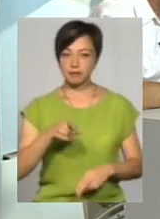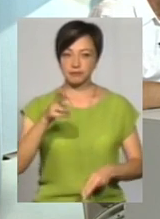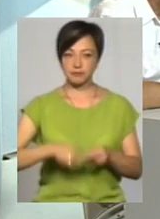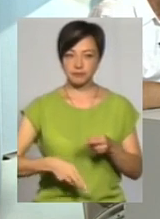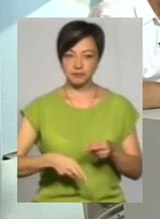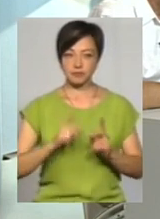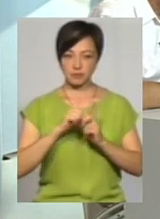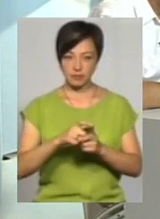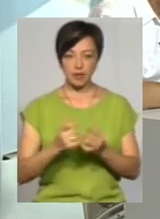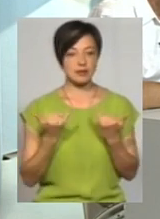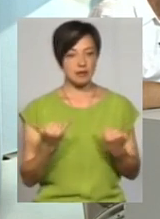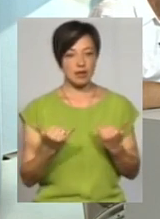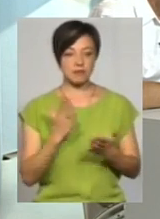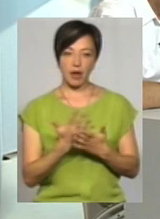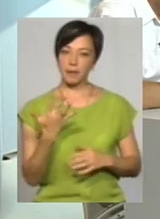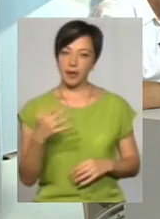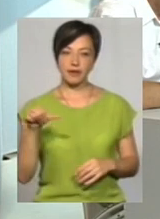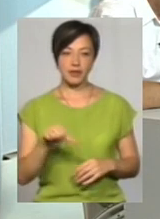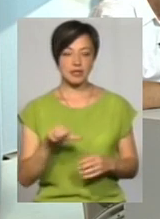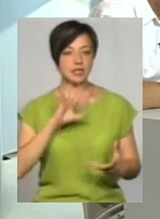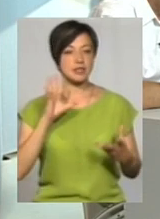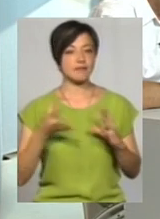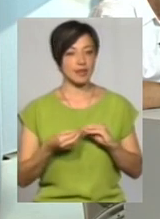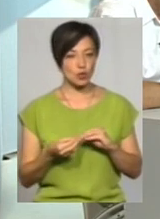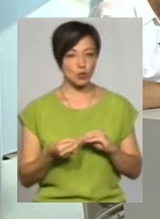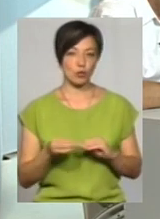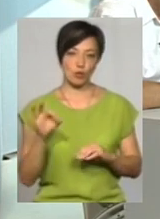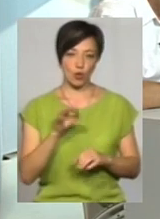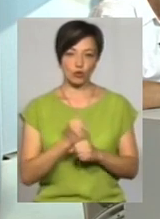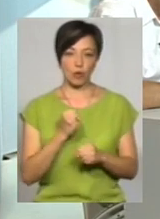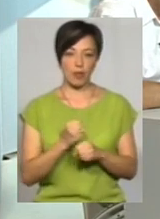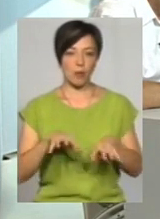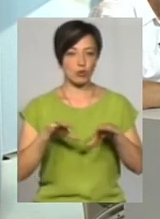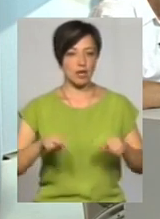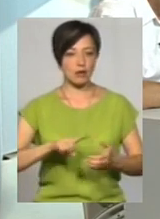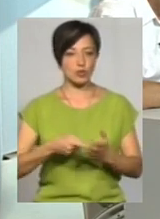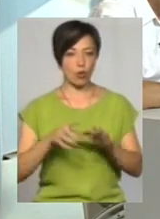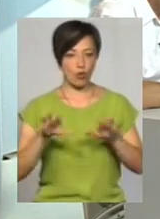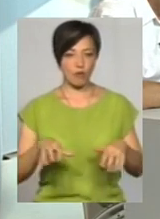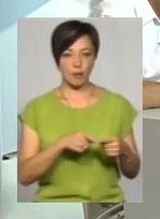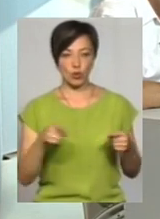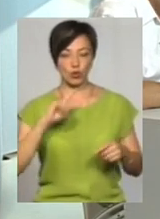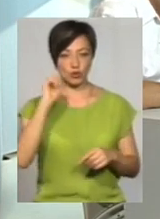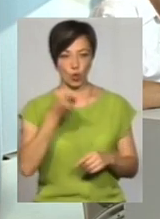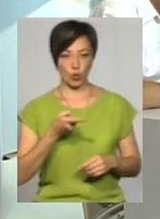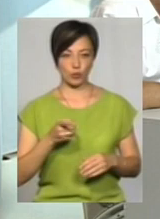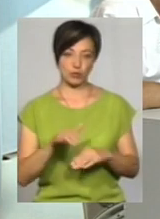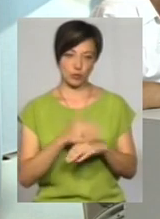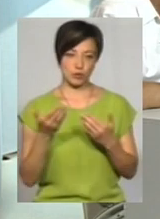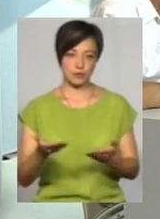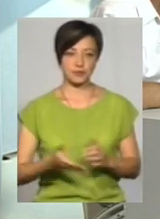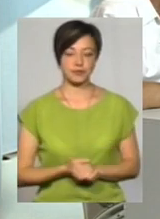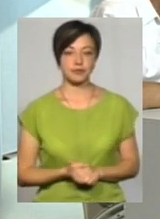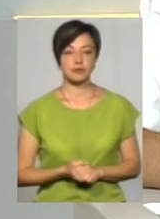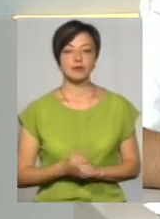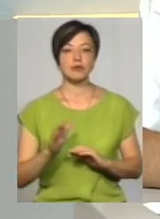кінця. А просто зараз маєте 5 хвилин для звіту про зроблене на посаді міського голови впродовж року. Прошу. Доброго дня.